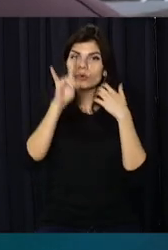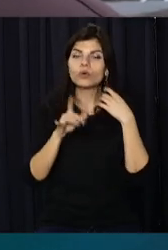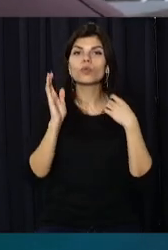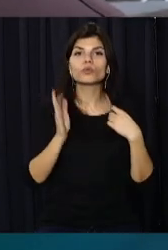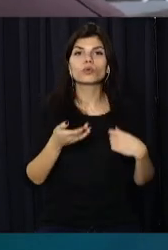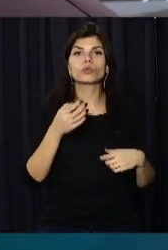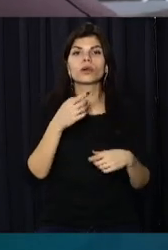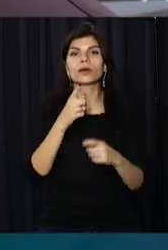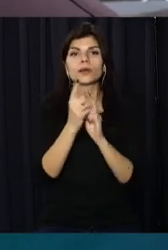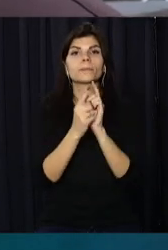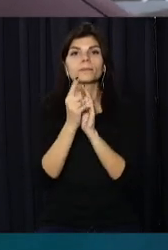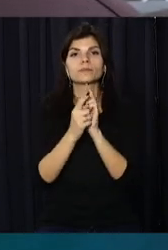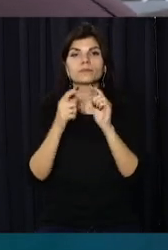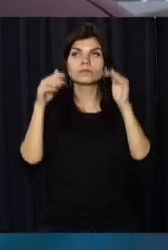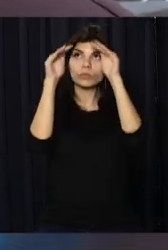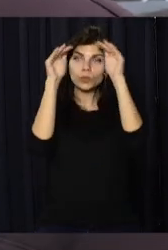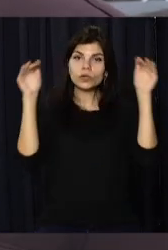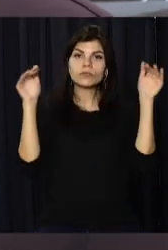поміняна покрівля.